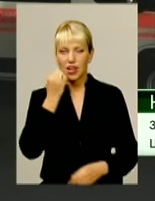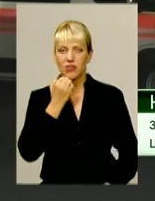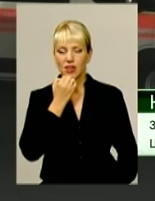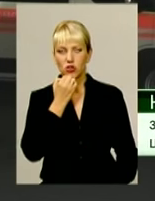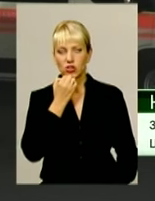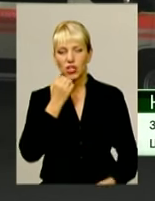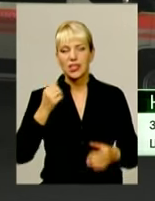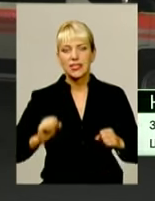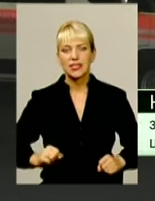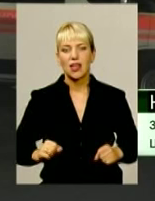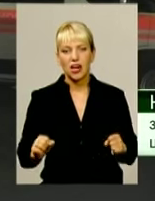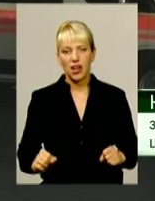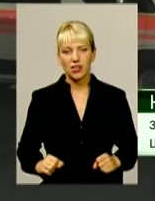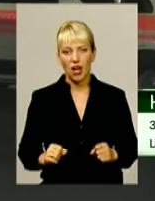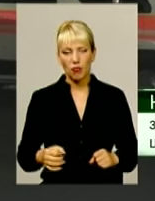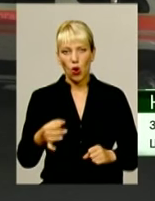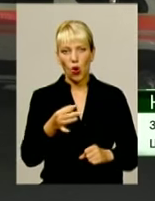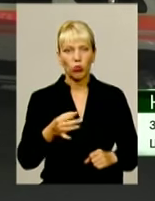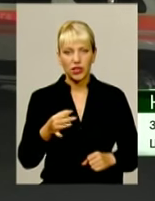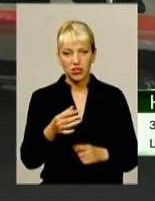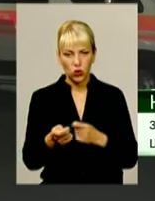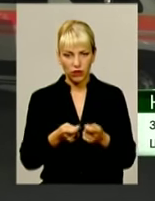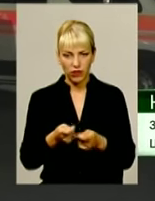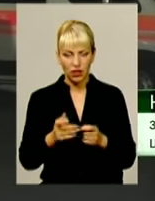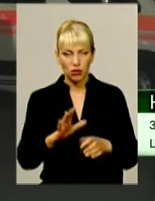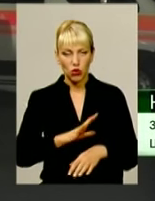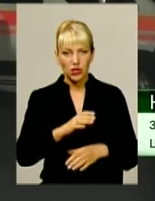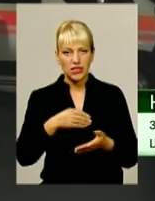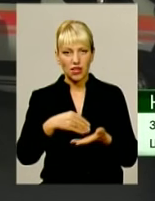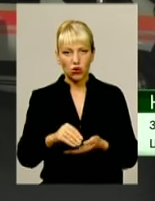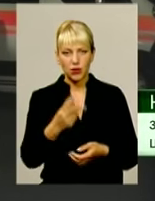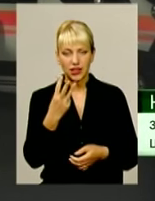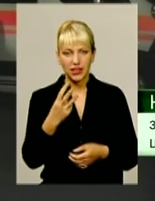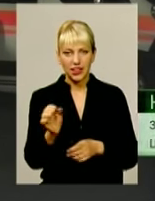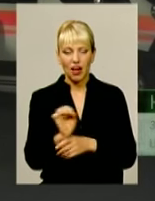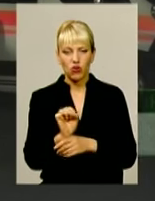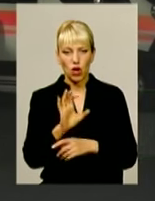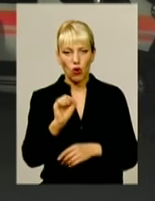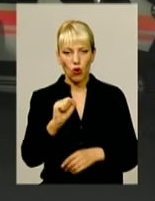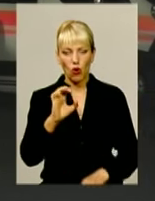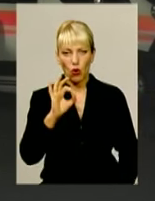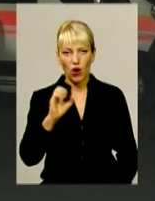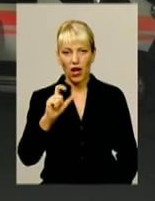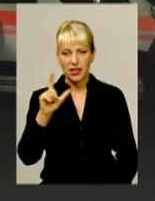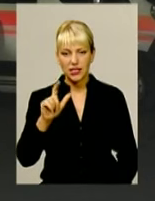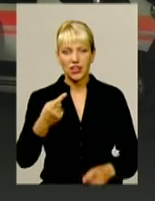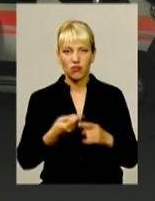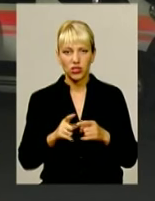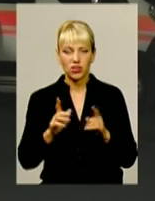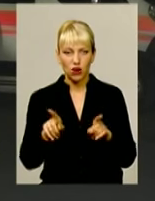старанням обласної влади, ми закупили три автомобілі ОАЗ, і вони також будуть